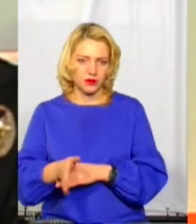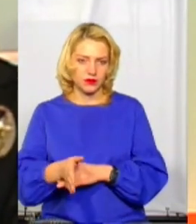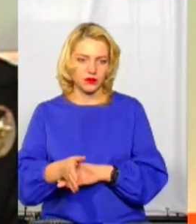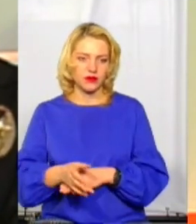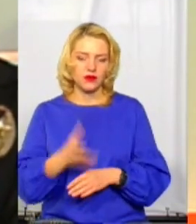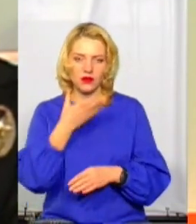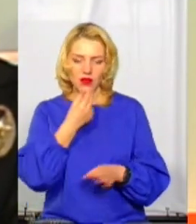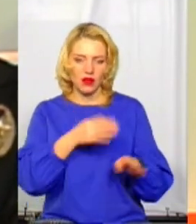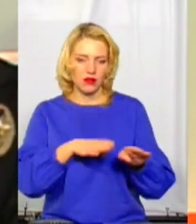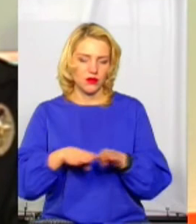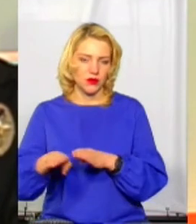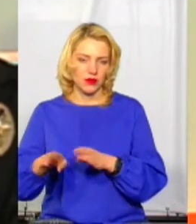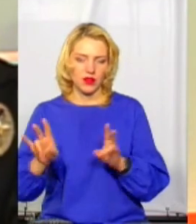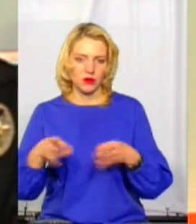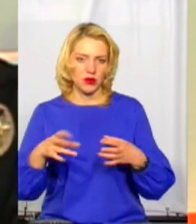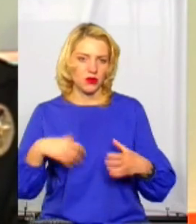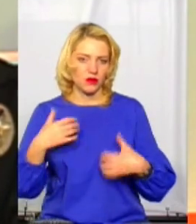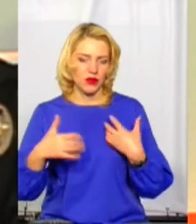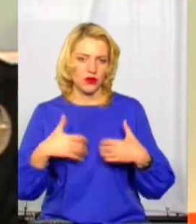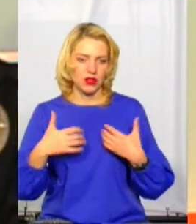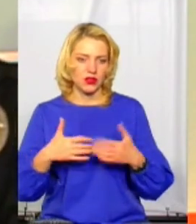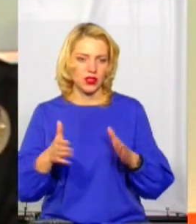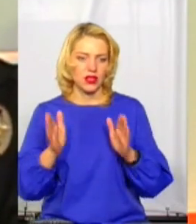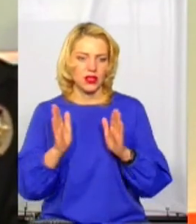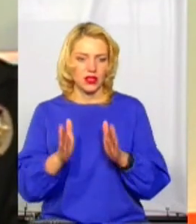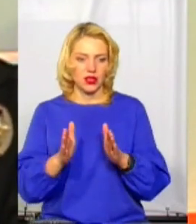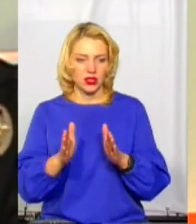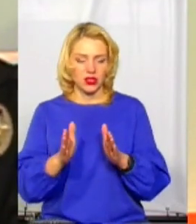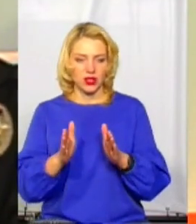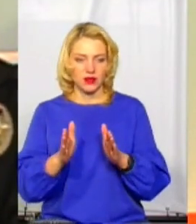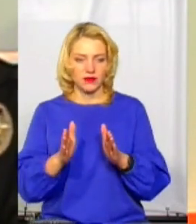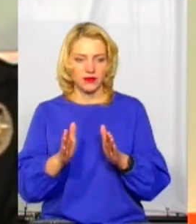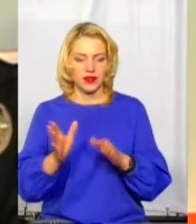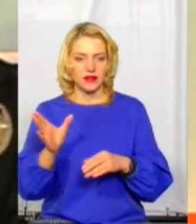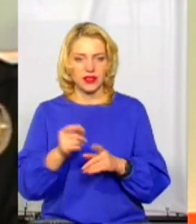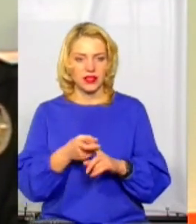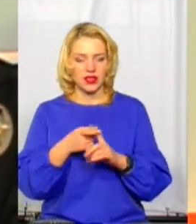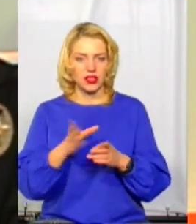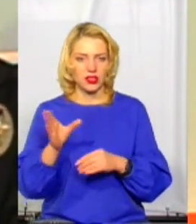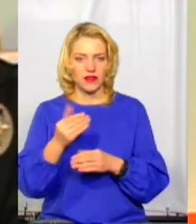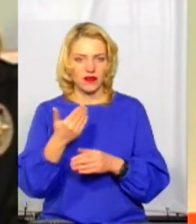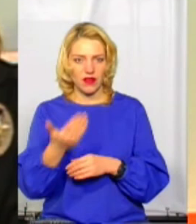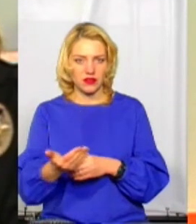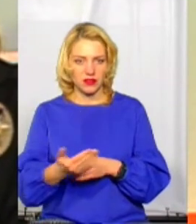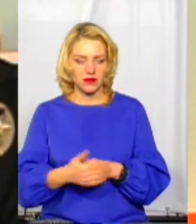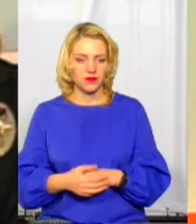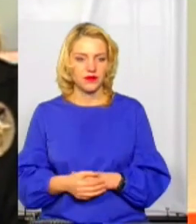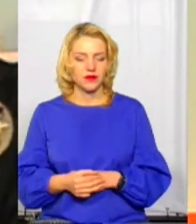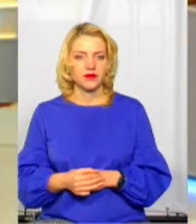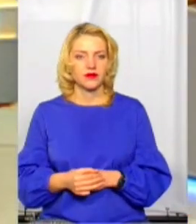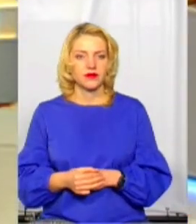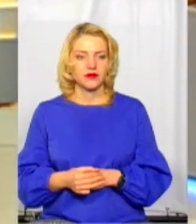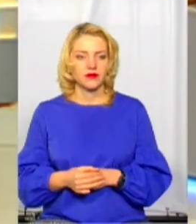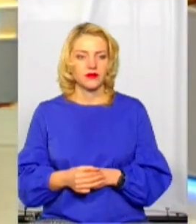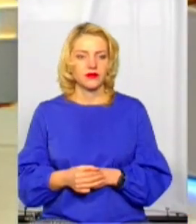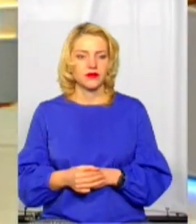хвилюватися не потрібно. Лише все залежить від вас самих, шановні громадяни. Пане Гальоно,